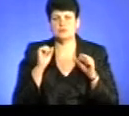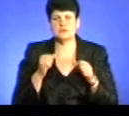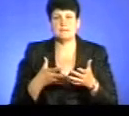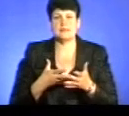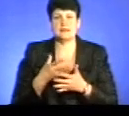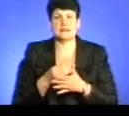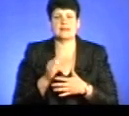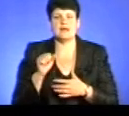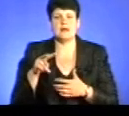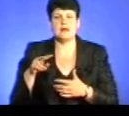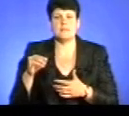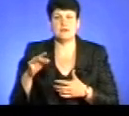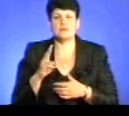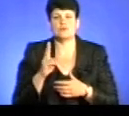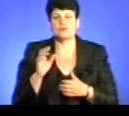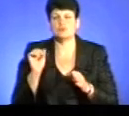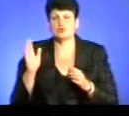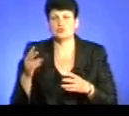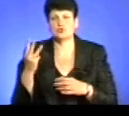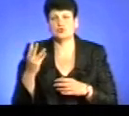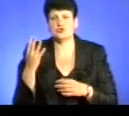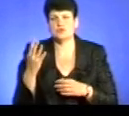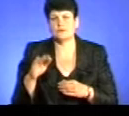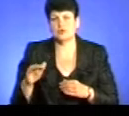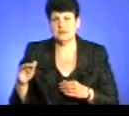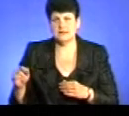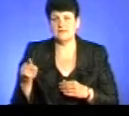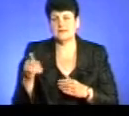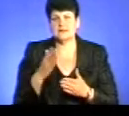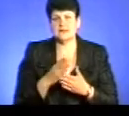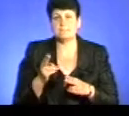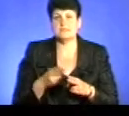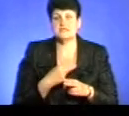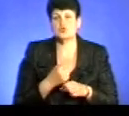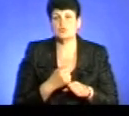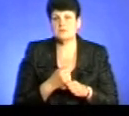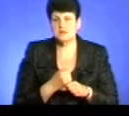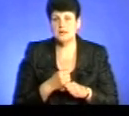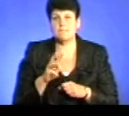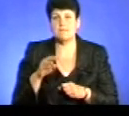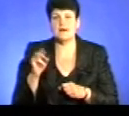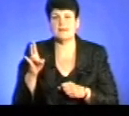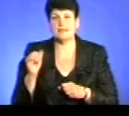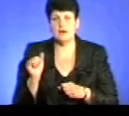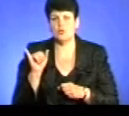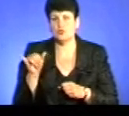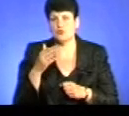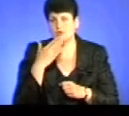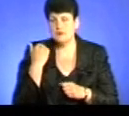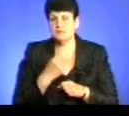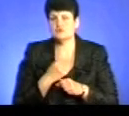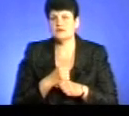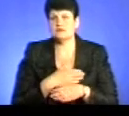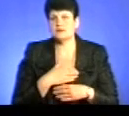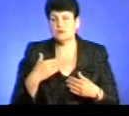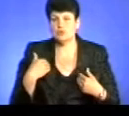аліменти. Декого може бути троє-четверо дітей. Він є безробітним, майна в нього немає, працювати не хоче,